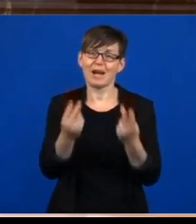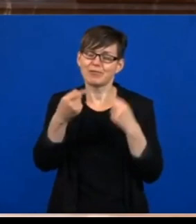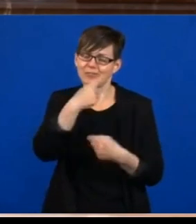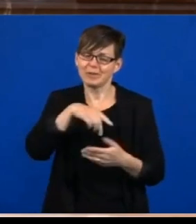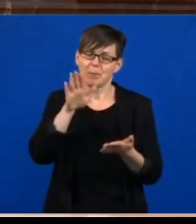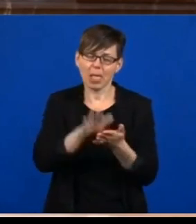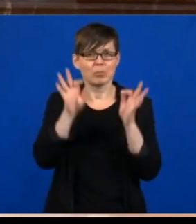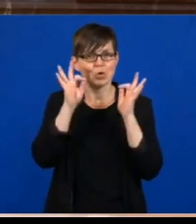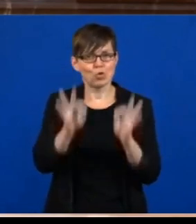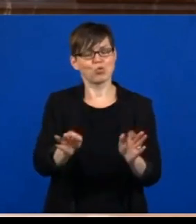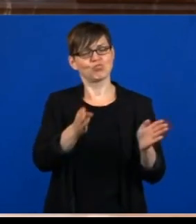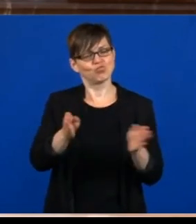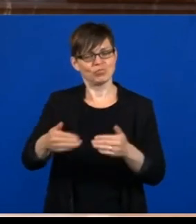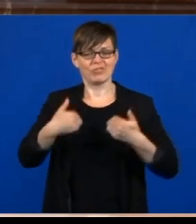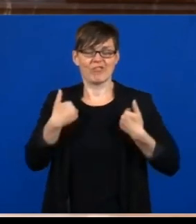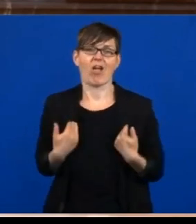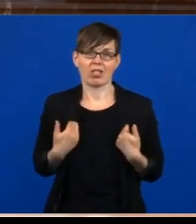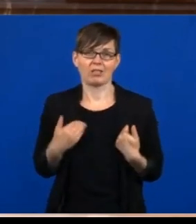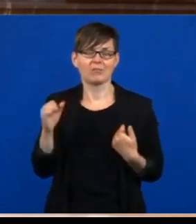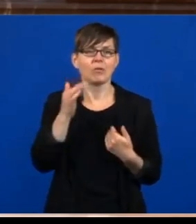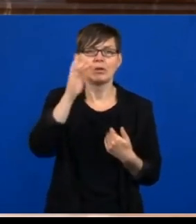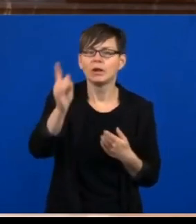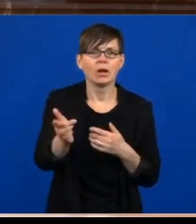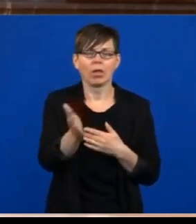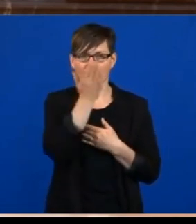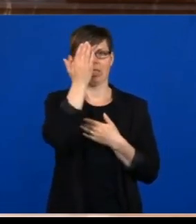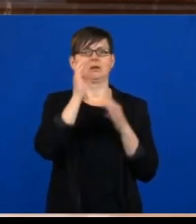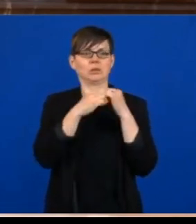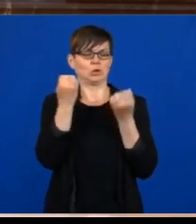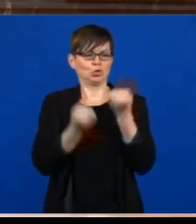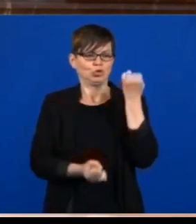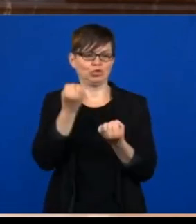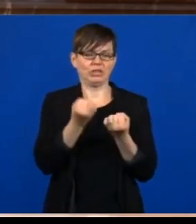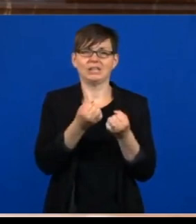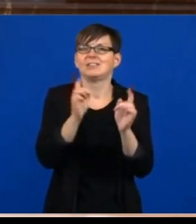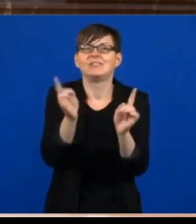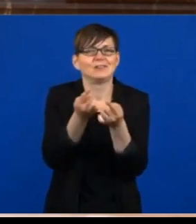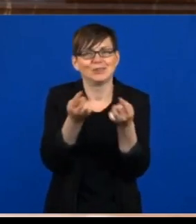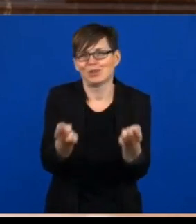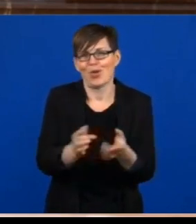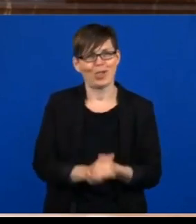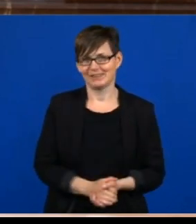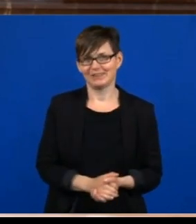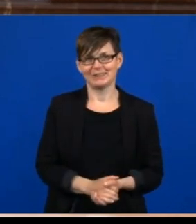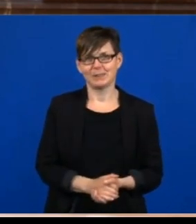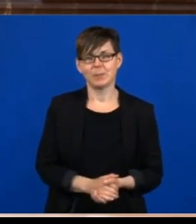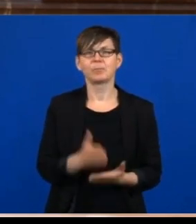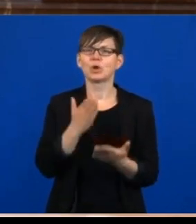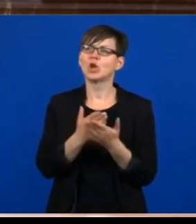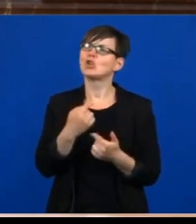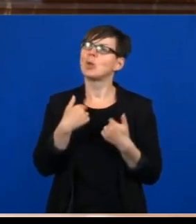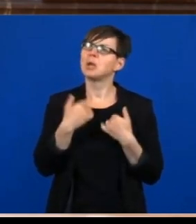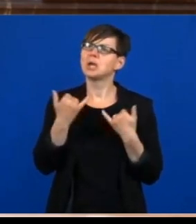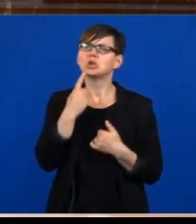eine erneut sehr, sehr schwierige Situation geraten. Und insofern teile ich nicht die Einschätzung, dass die Corona-Krise vorbei